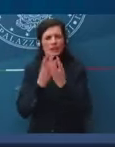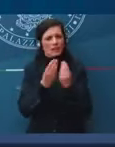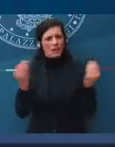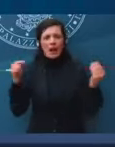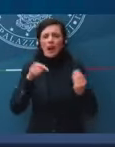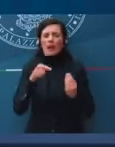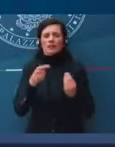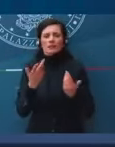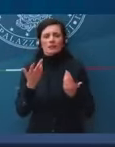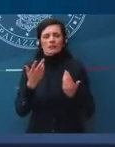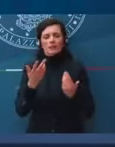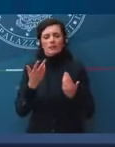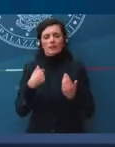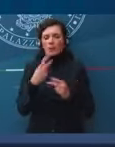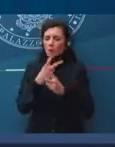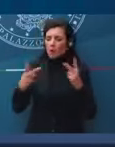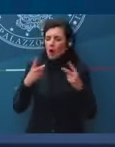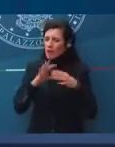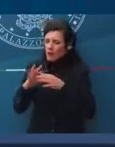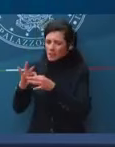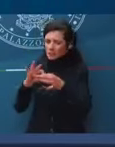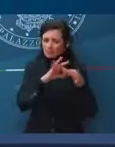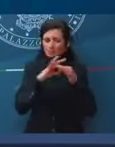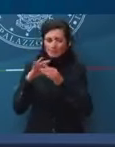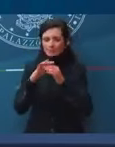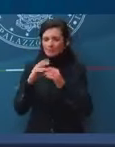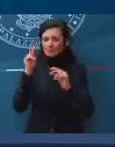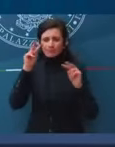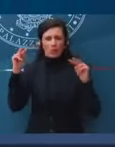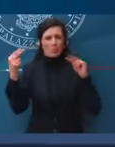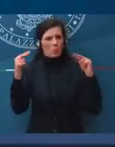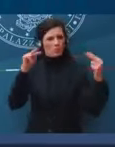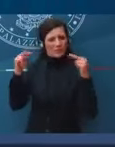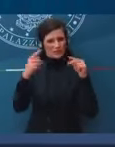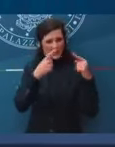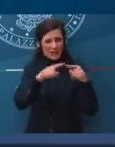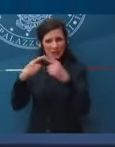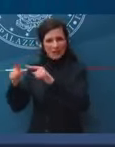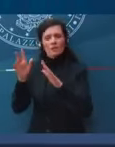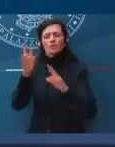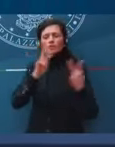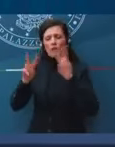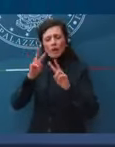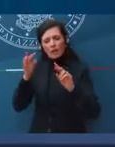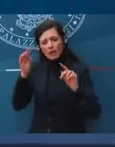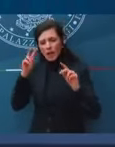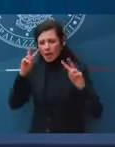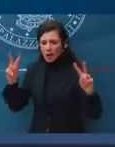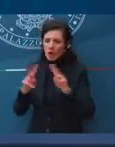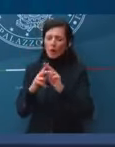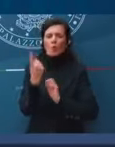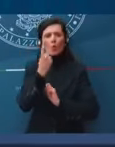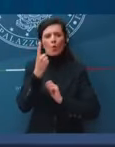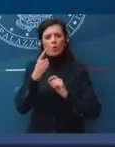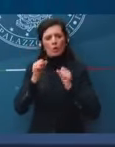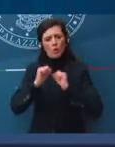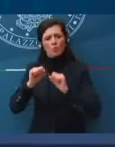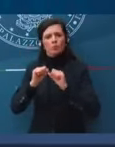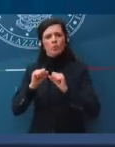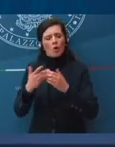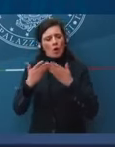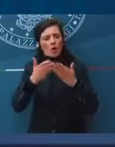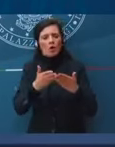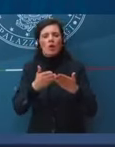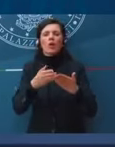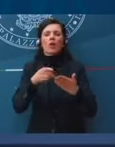di conciliare vedute diverse. Quindi è stata un'esperienza